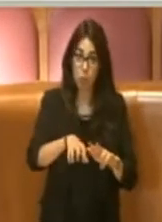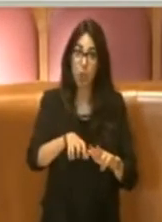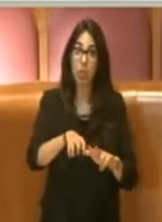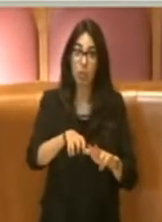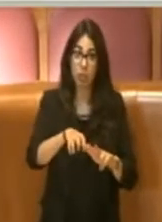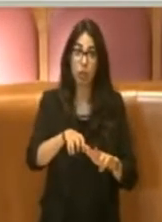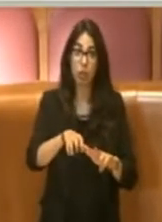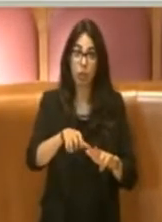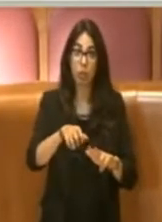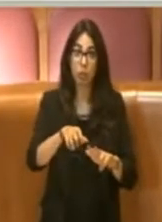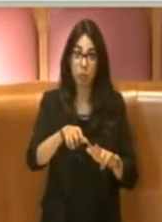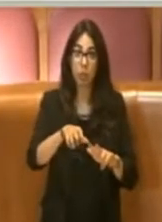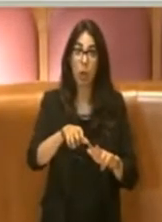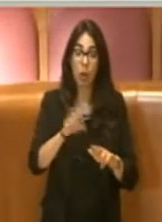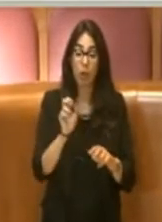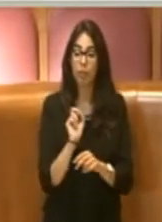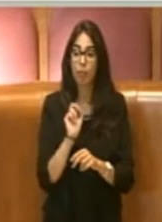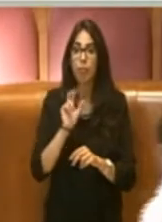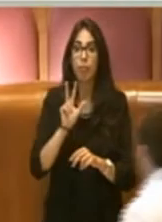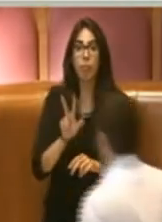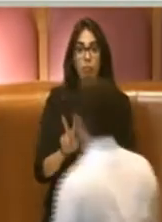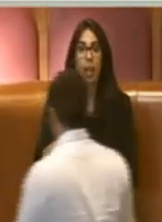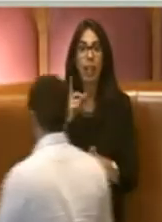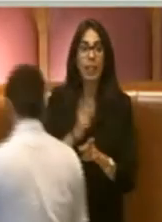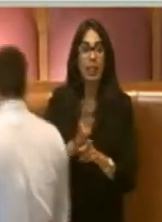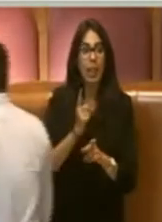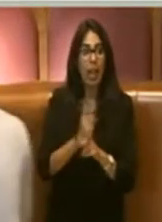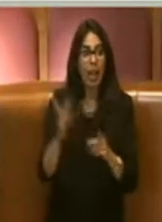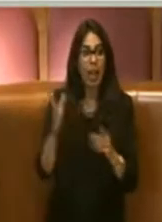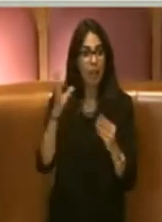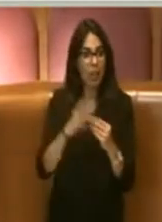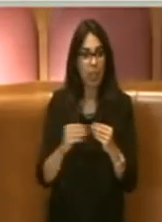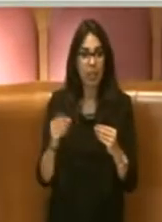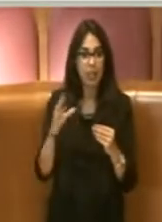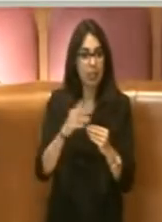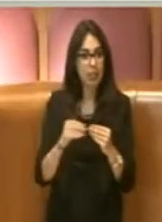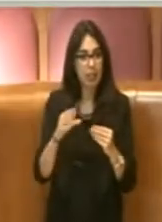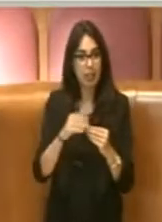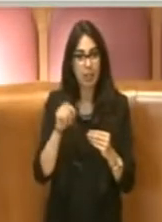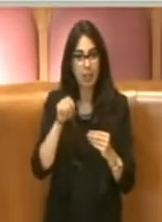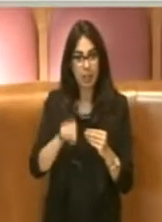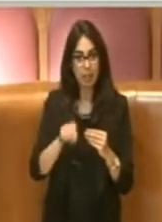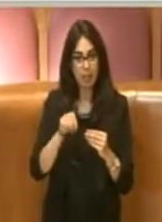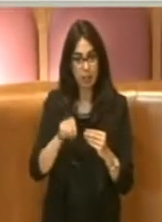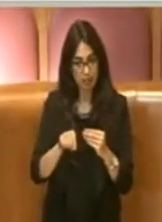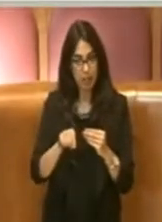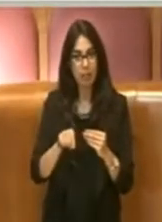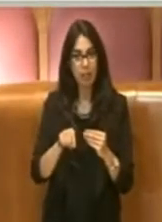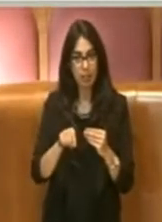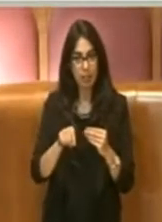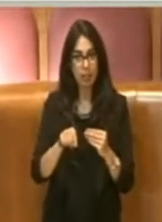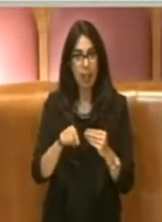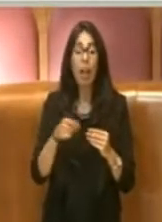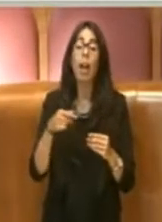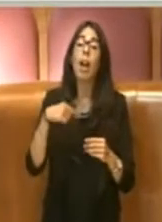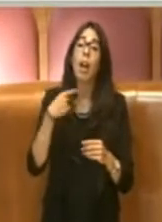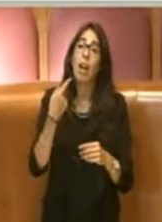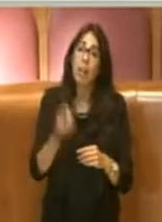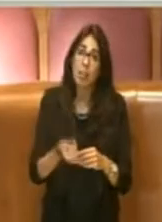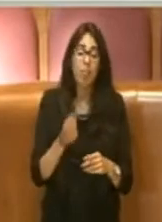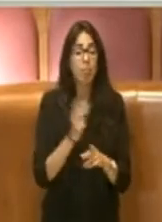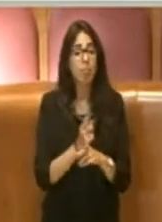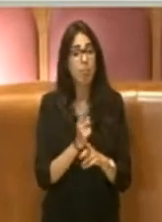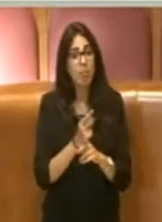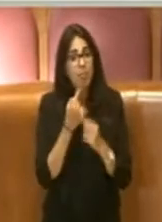segnalato che era necessario fare questo intervento per motivi proprio di trasparenza e correttezza. Vale a dire, dire ai cittadini, cari